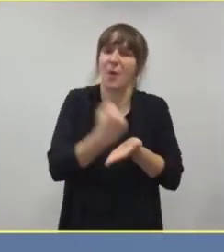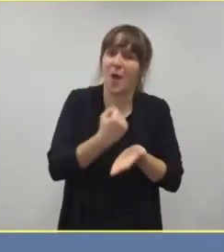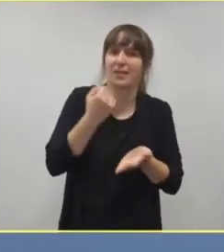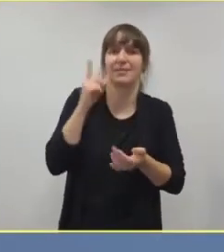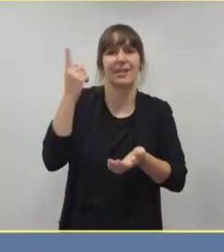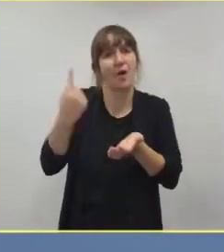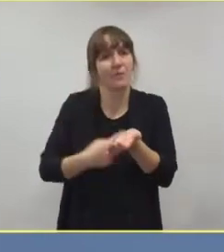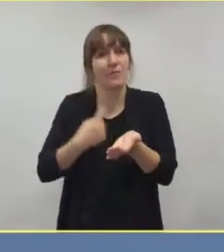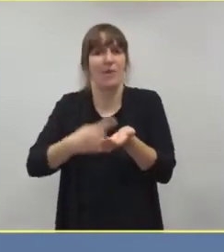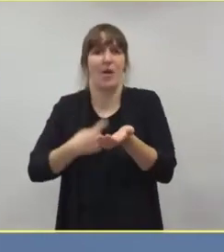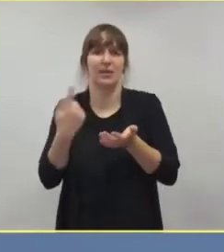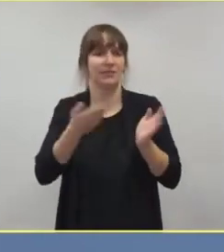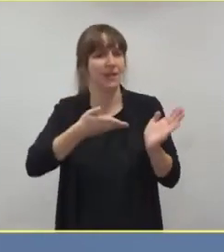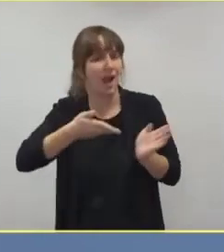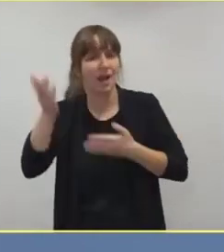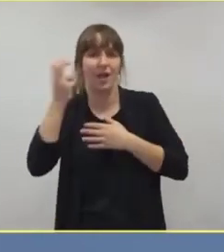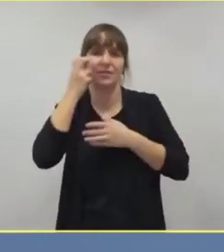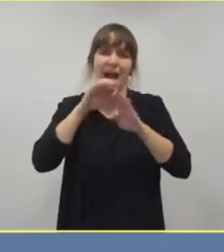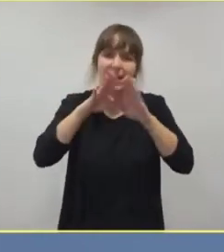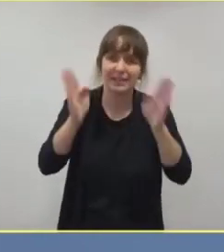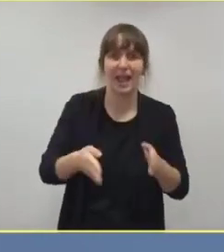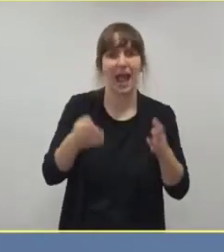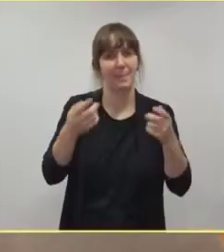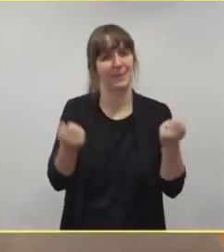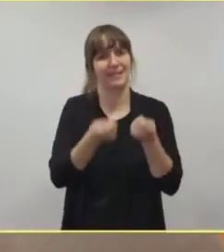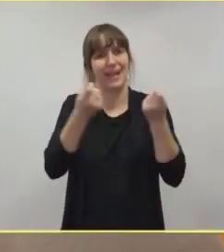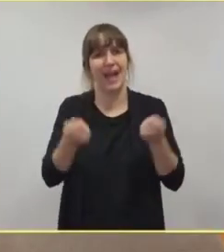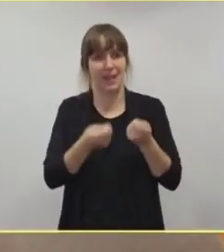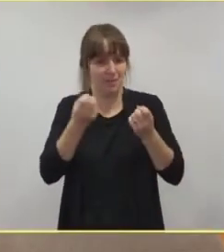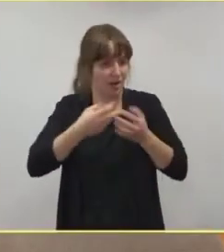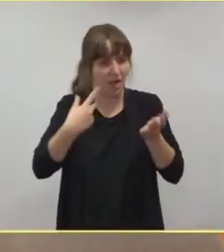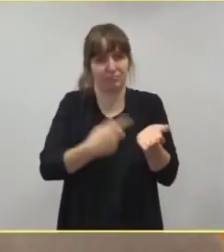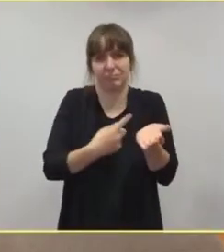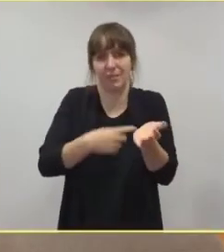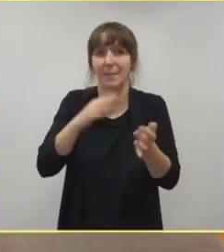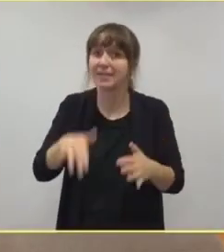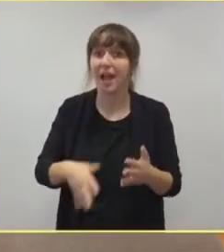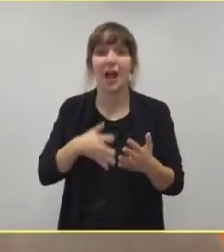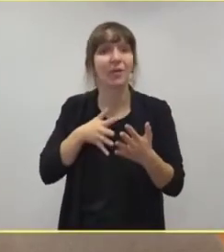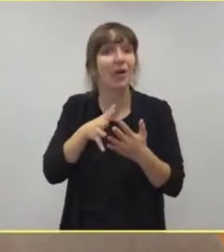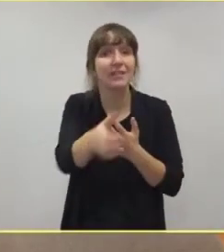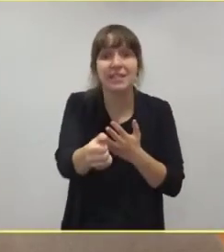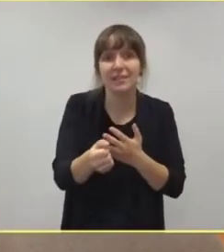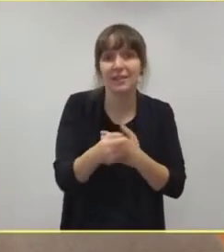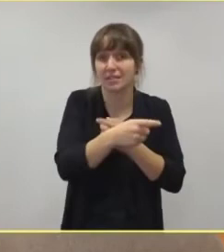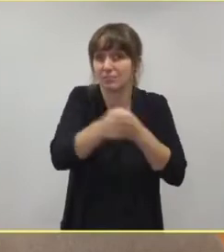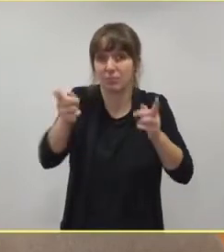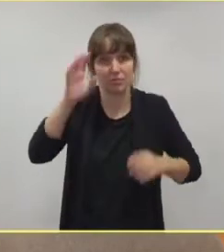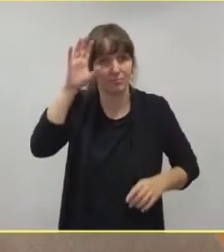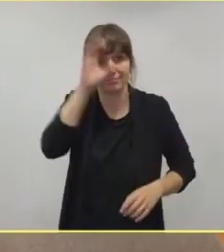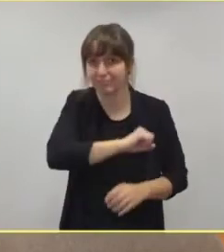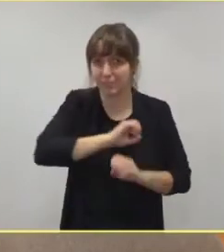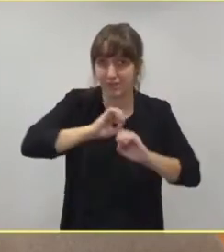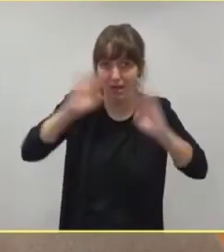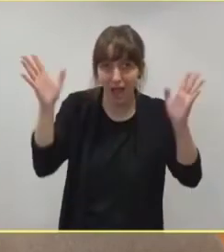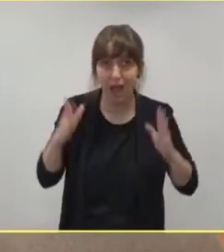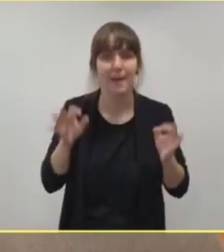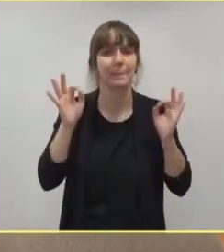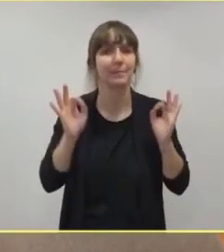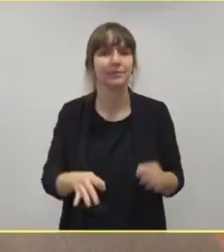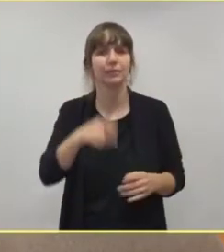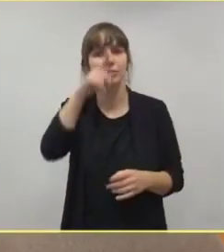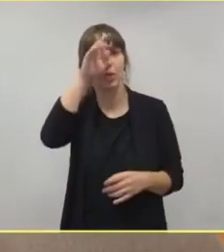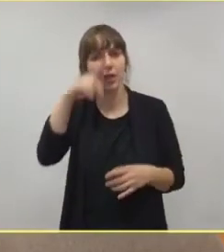Krankenhäuser und Altenheimbetreiber. es geht bloß natürlich auch mit Konsequenzen einher, das muss uns allen klar sein. Wir diskutieren im Moment in deutschen